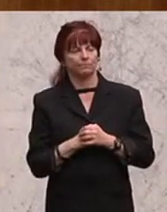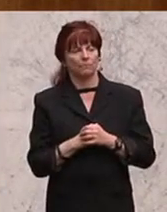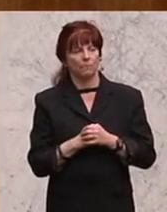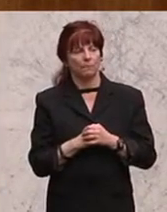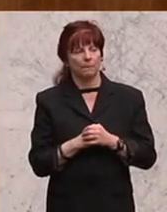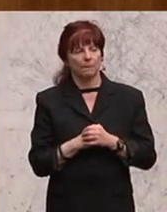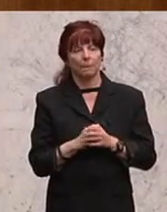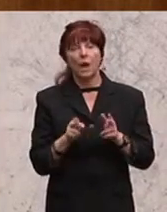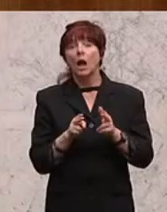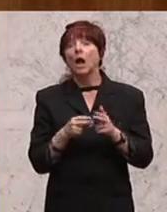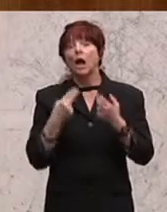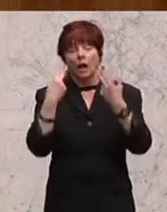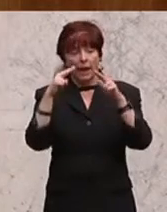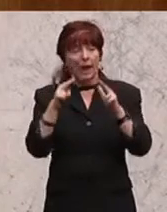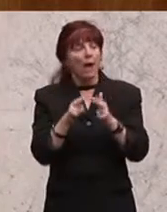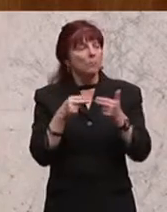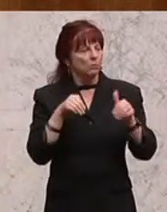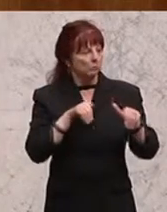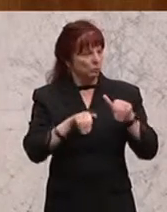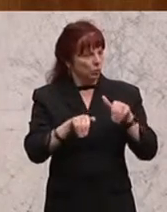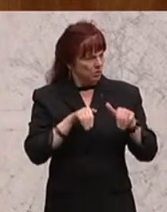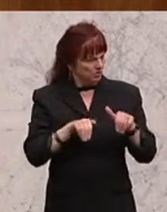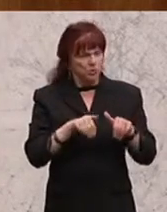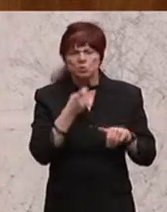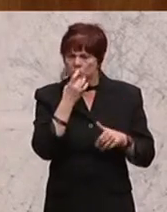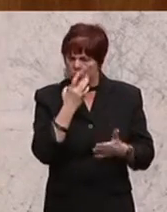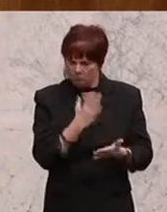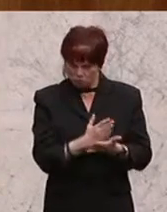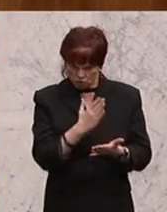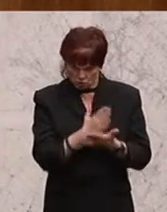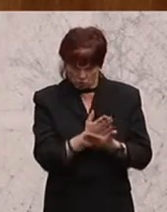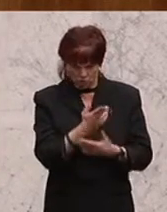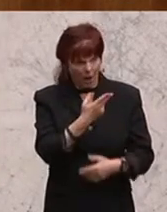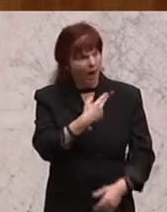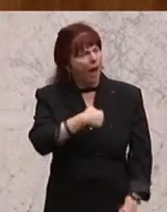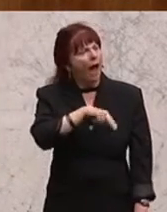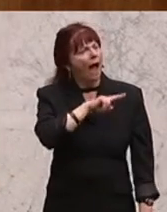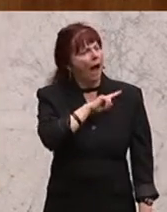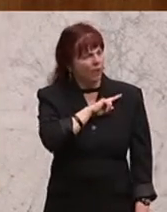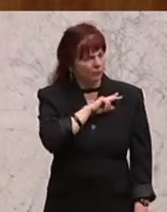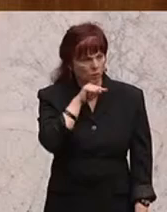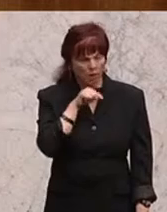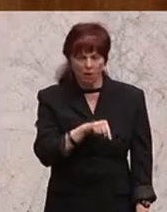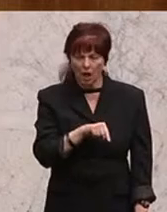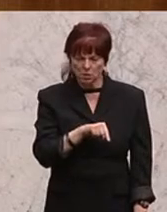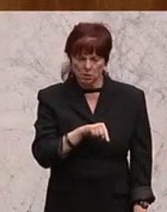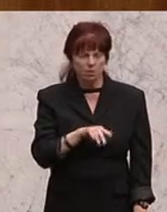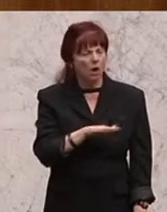Herr Bundesminister, es stimmt, die Haftungen sind ein Grundübel,